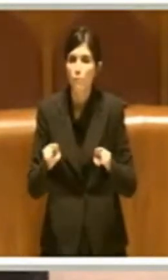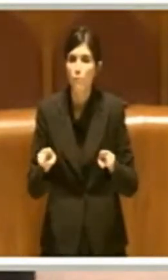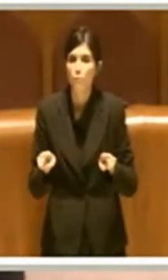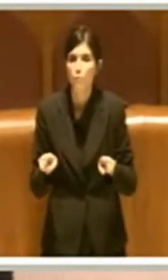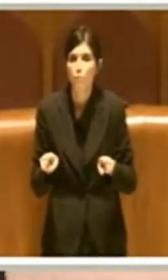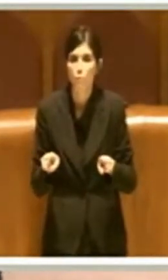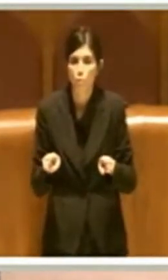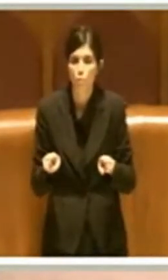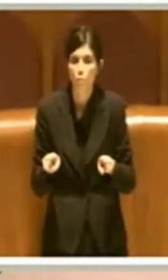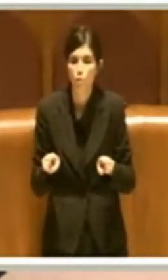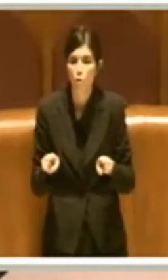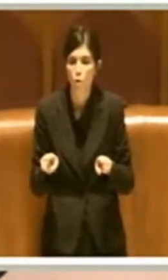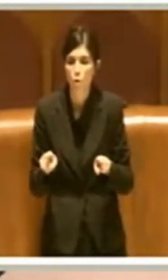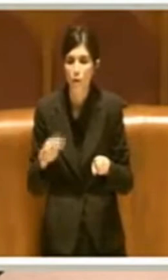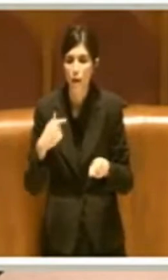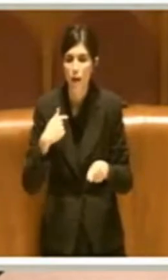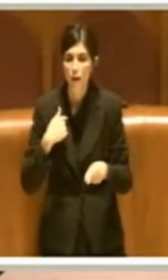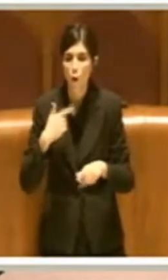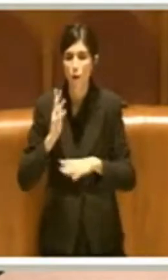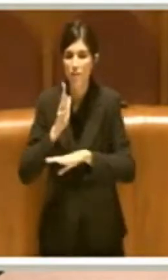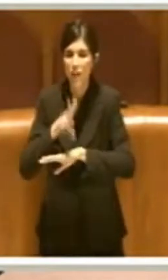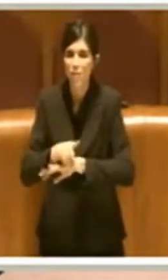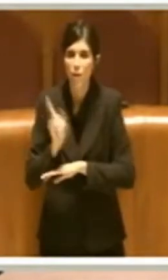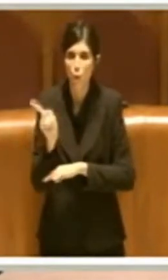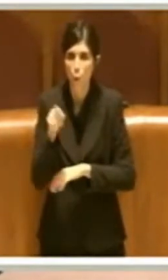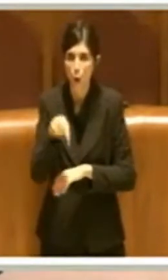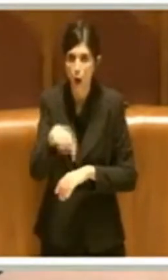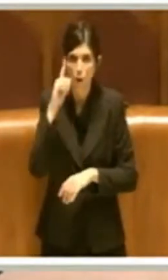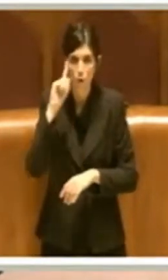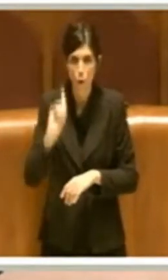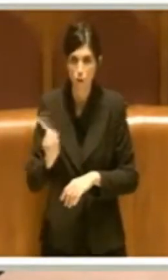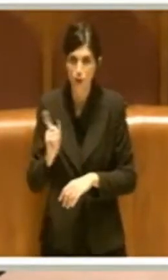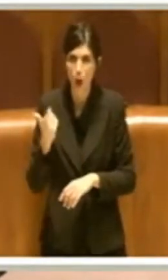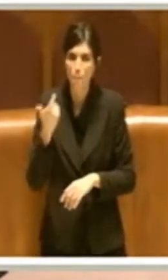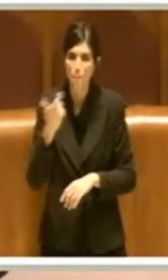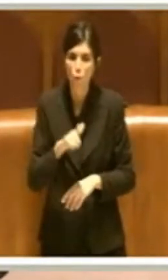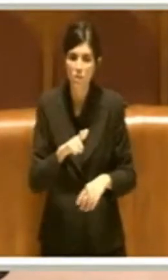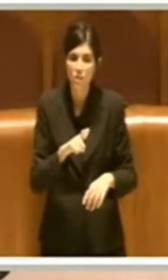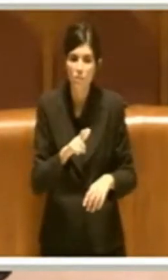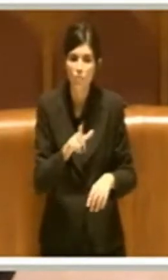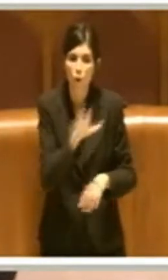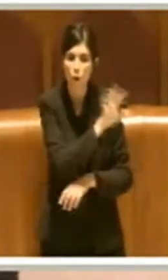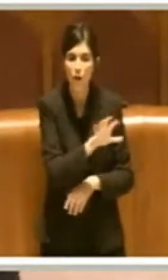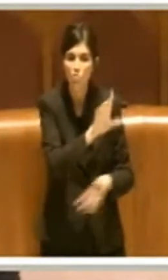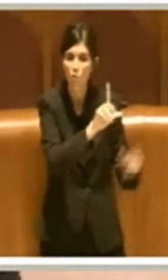intervenendo. Sì, perché la Regione Lazio